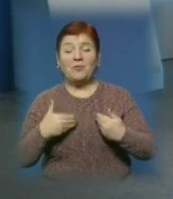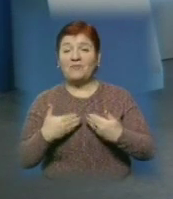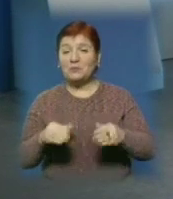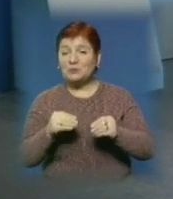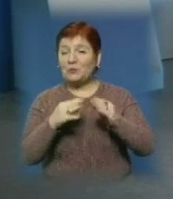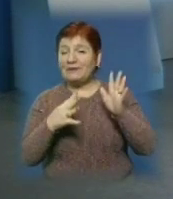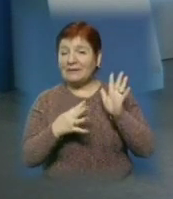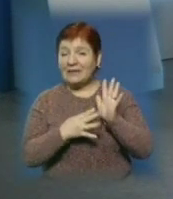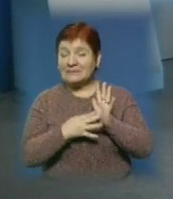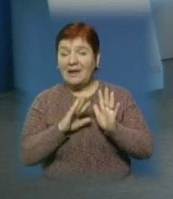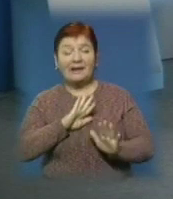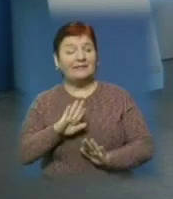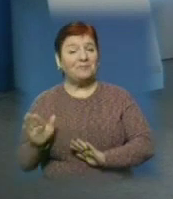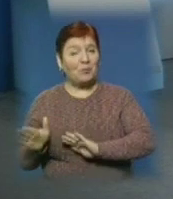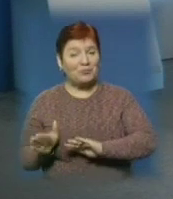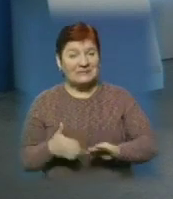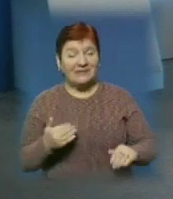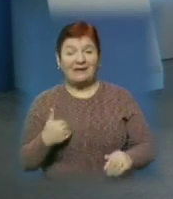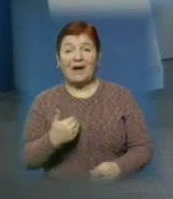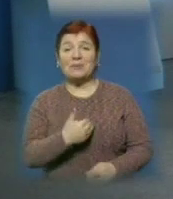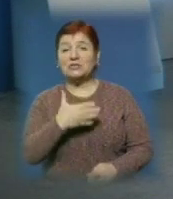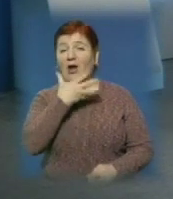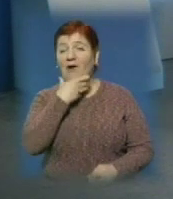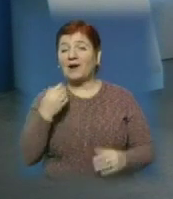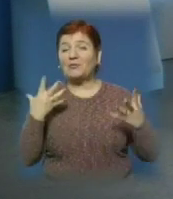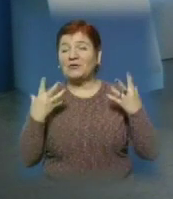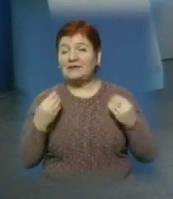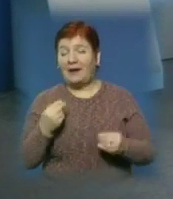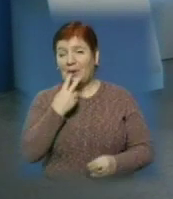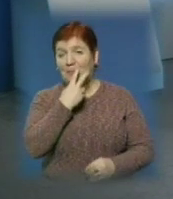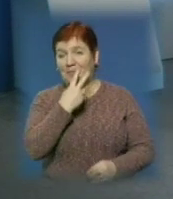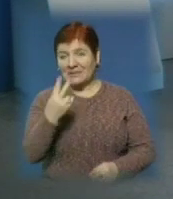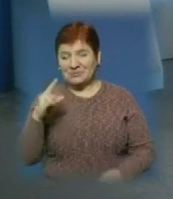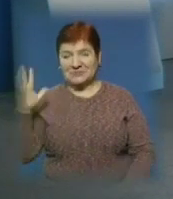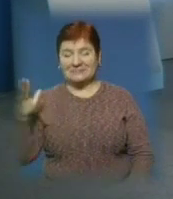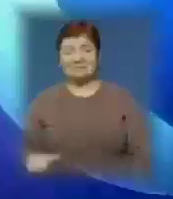-19. тож не пропустіть. Я бажаю вам гарного дня. Побачимось.